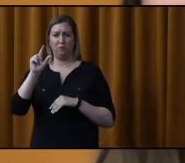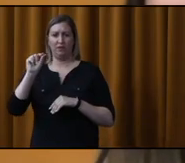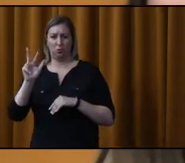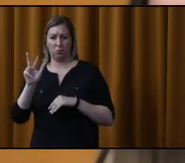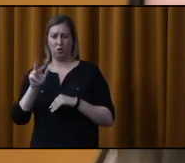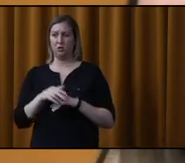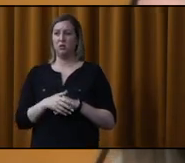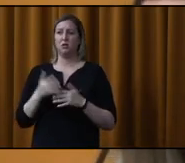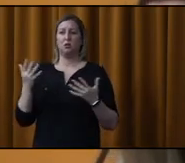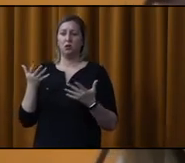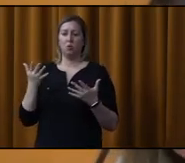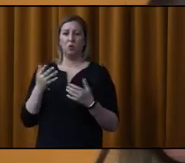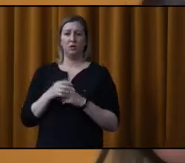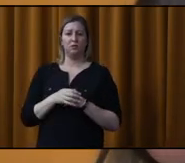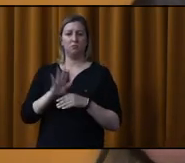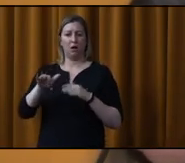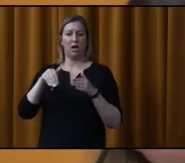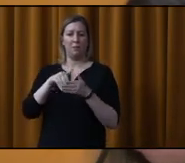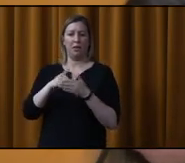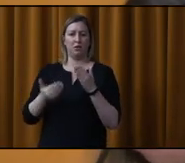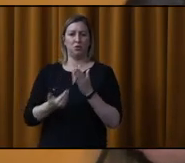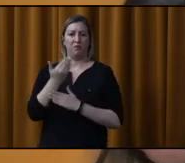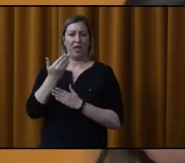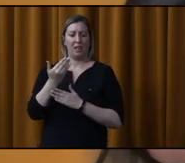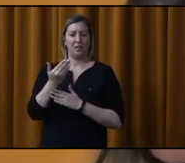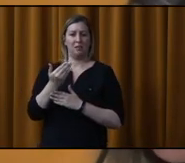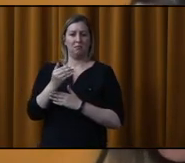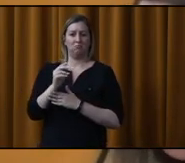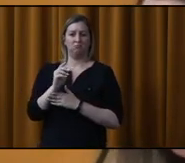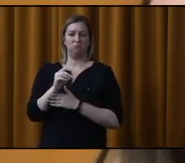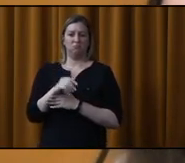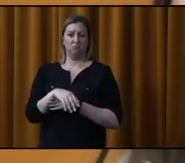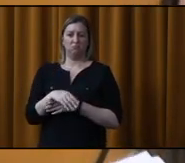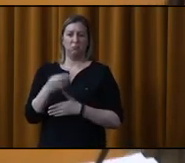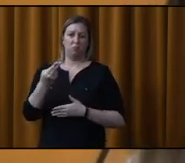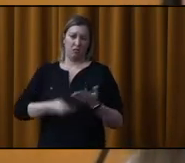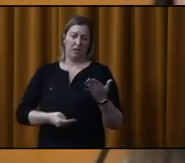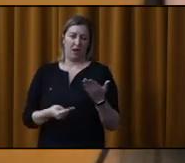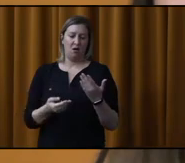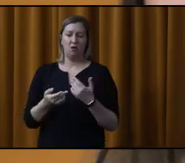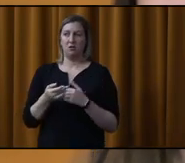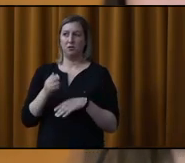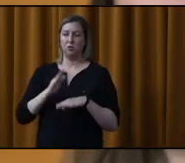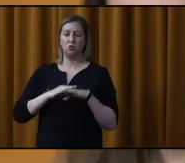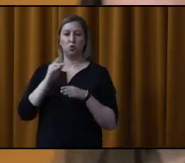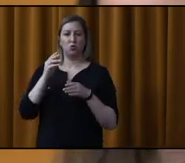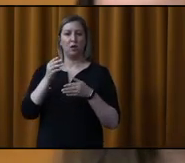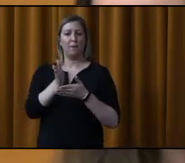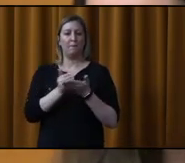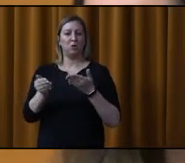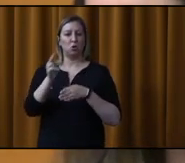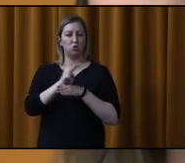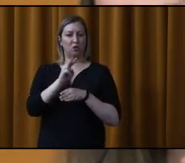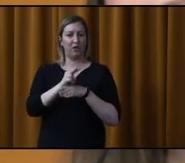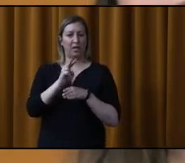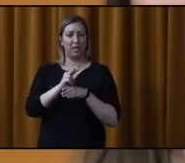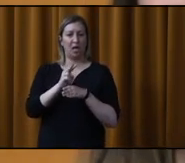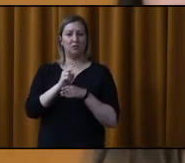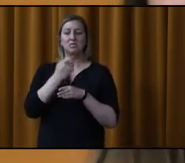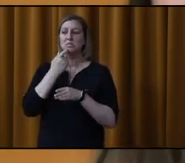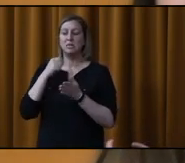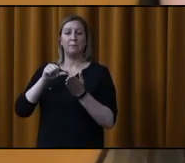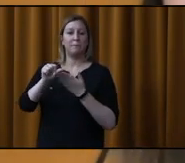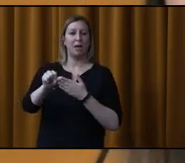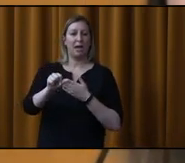soit remplacé par une nouvelle alinéa rédigée comme suit, soit que la portion surveillance soit financée par le fonds de roulement,